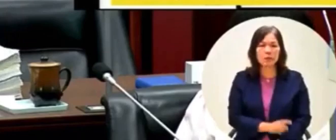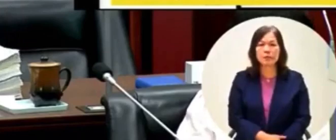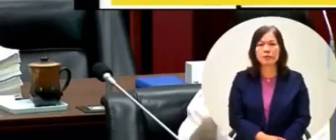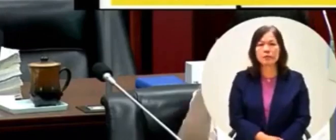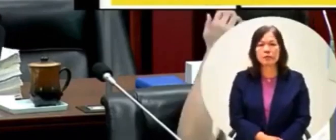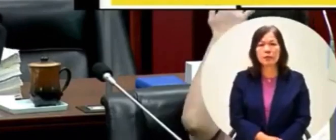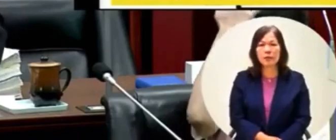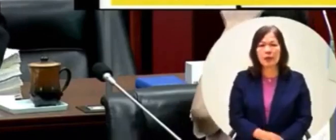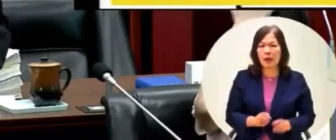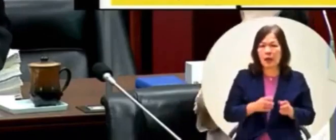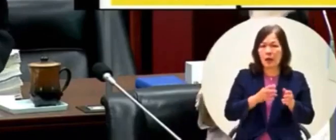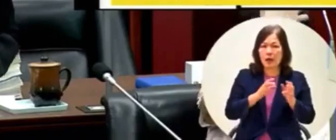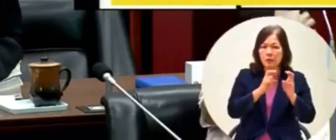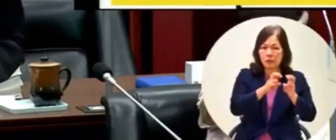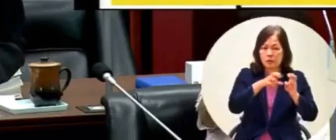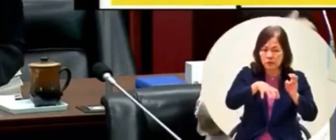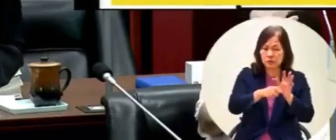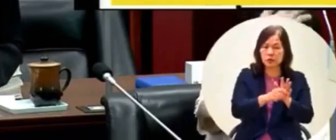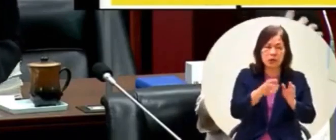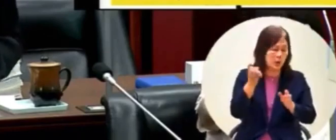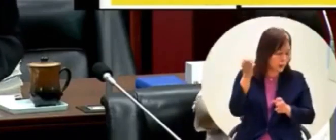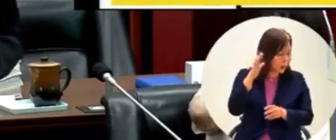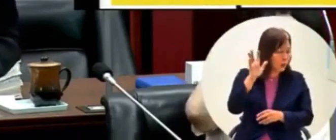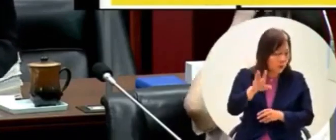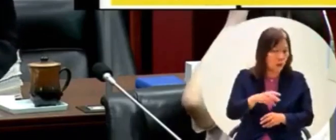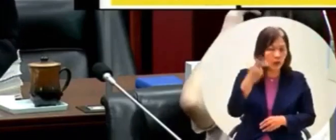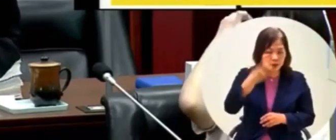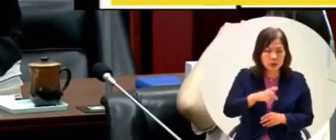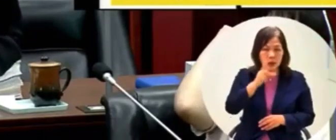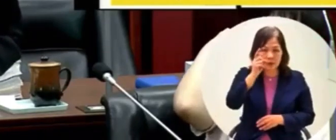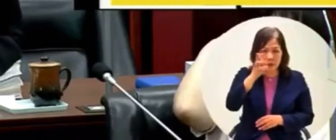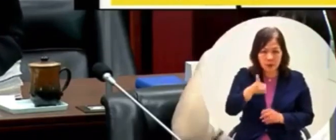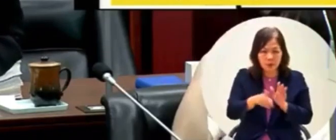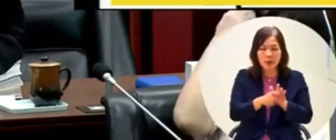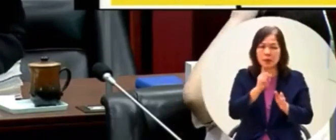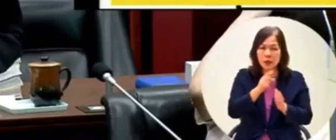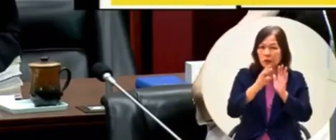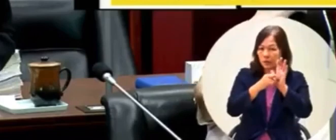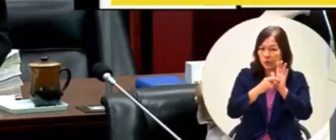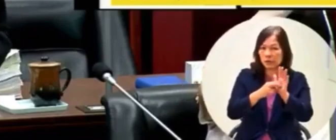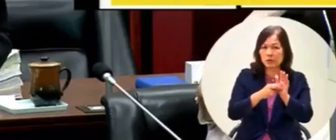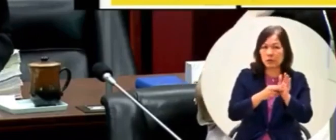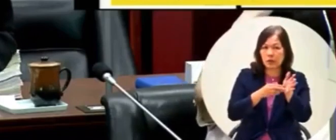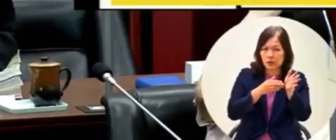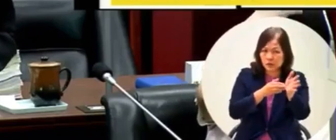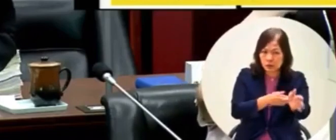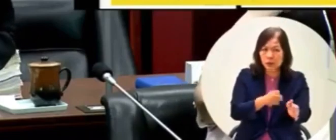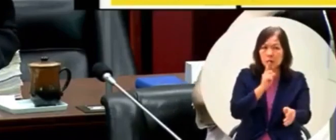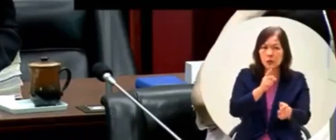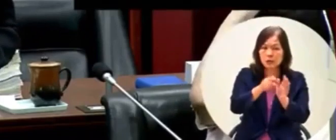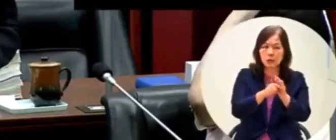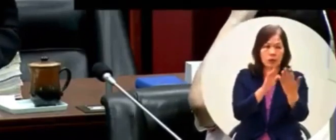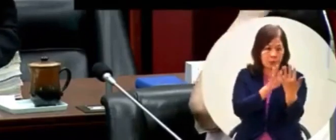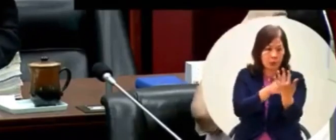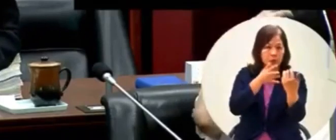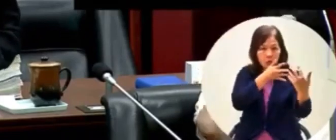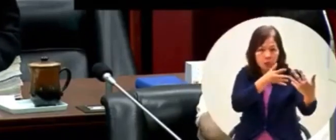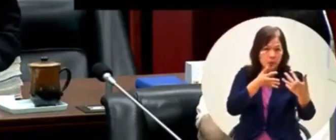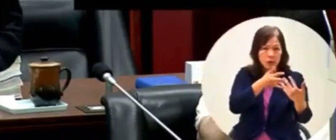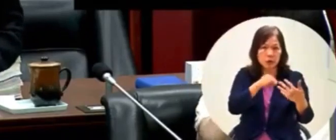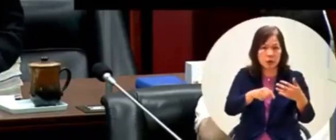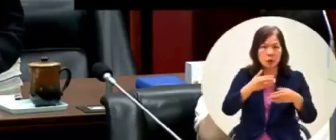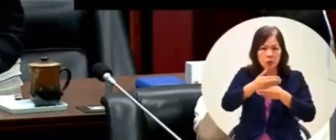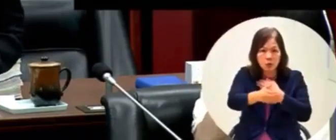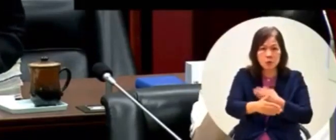捷運局的回答我也聽過但是我要重複這整個輕軌我跟你在面對面質詢的過程的